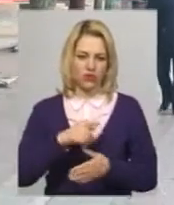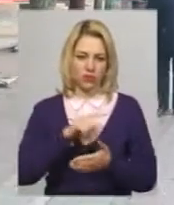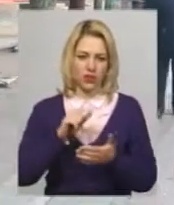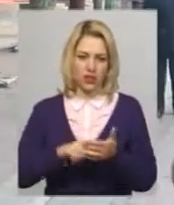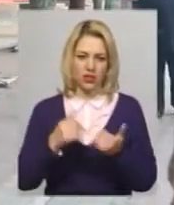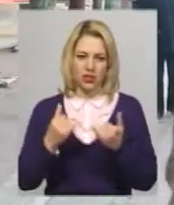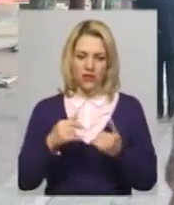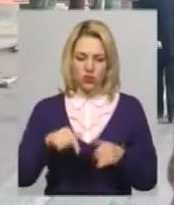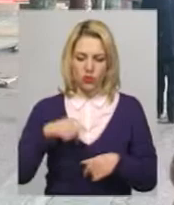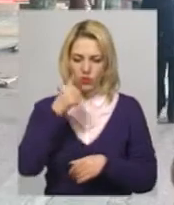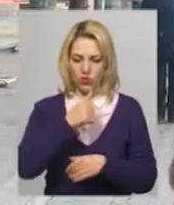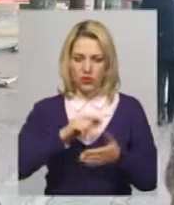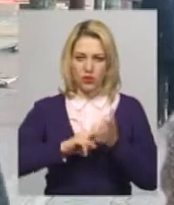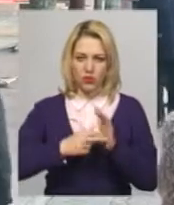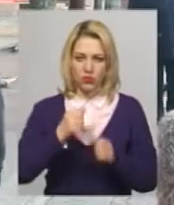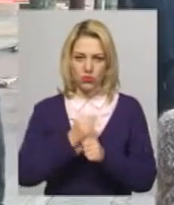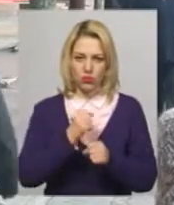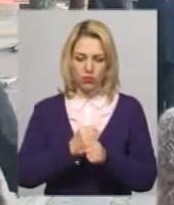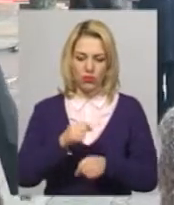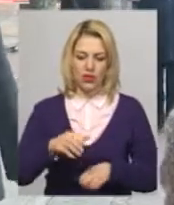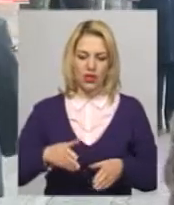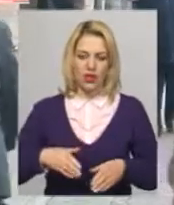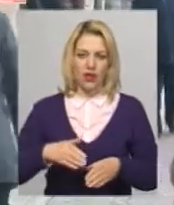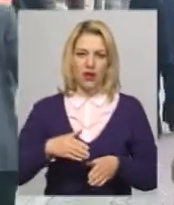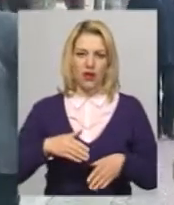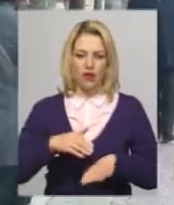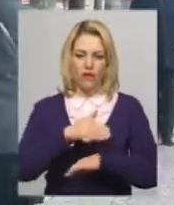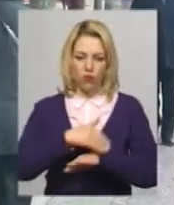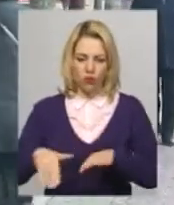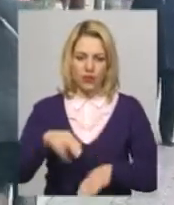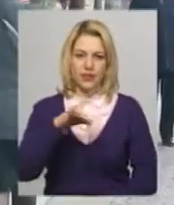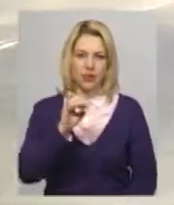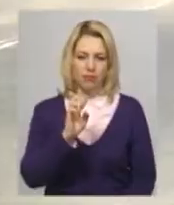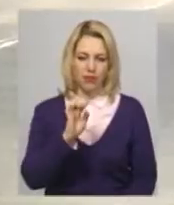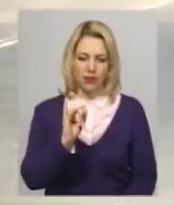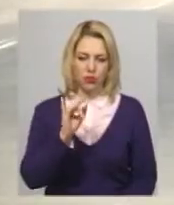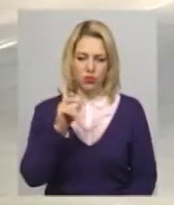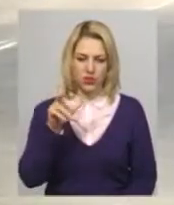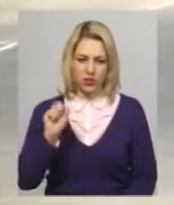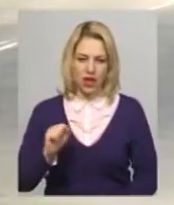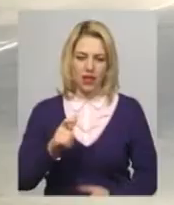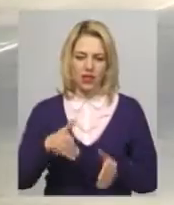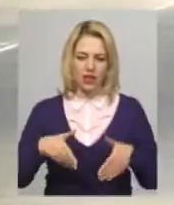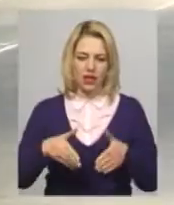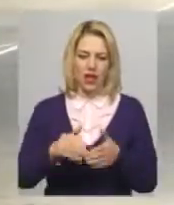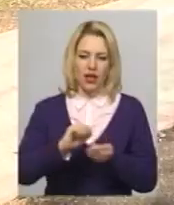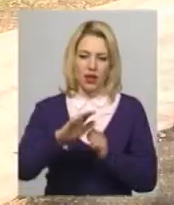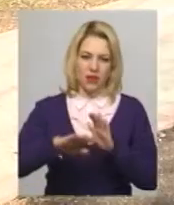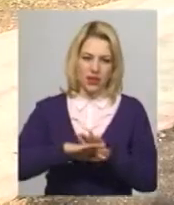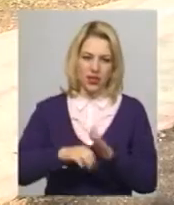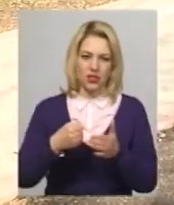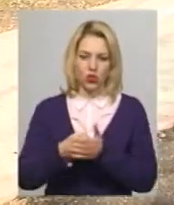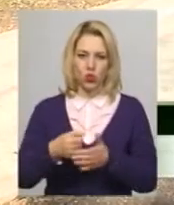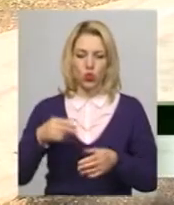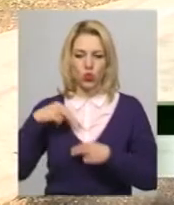року плануємо зробити велодоріжку вздовж вулиці Прибузької на ділянці від вулиці Кам'янецької до вулиці Трудової. За